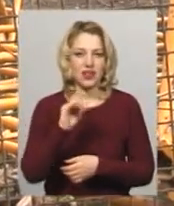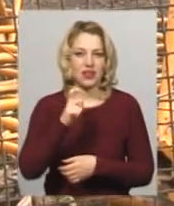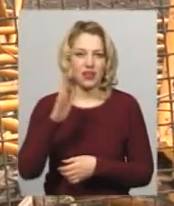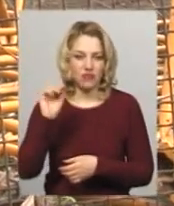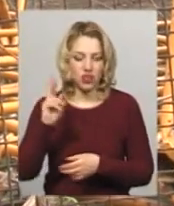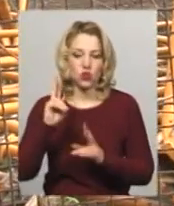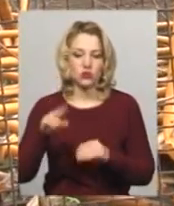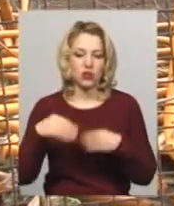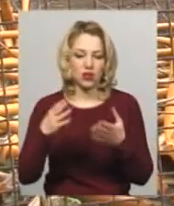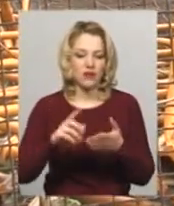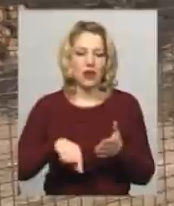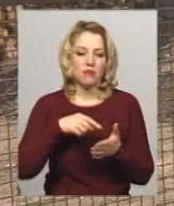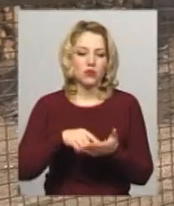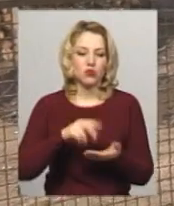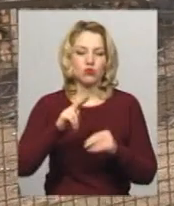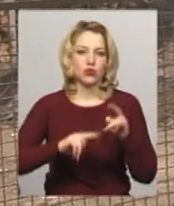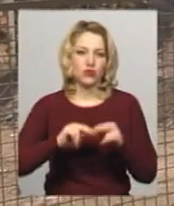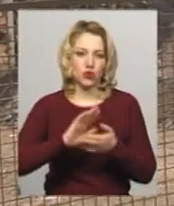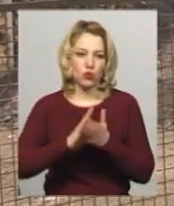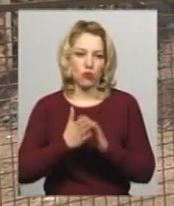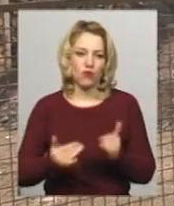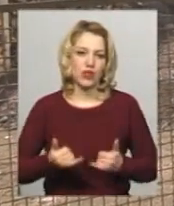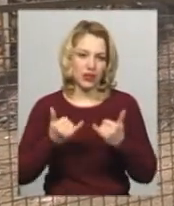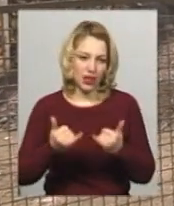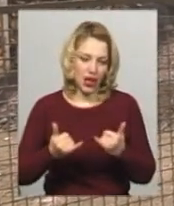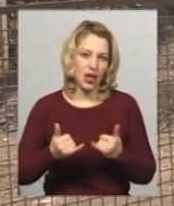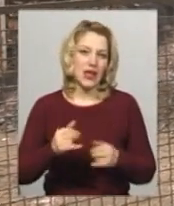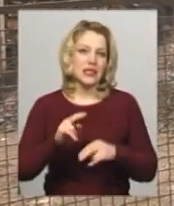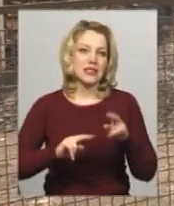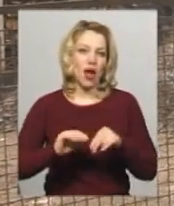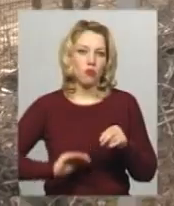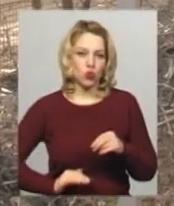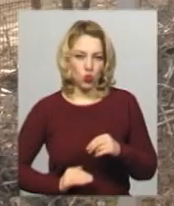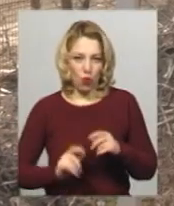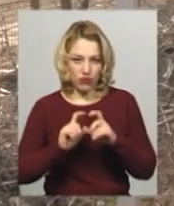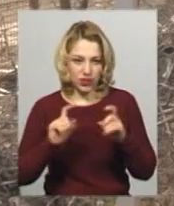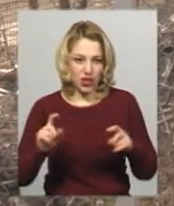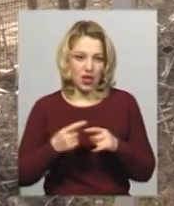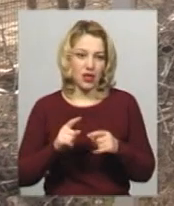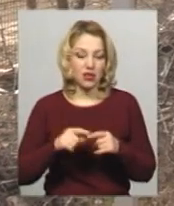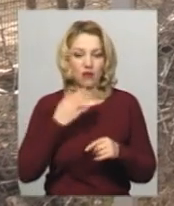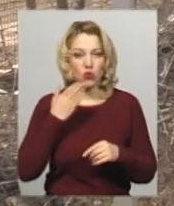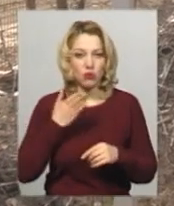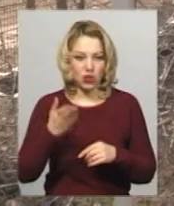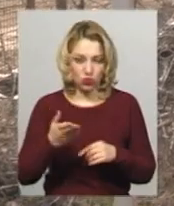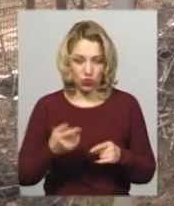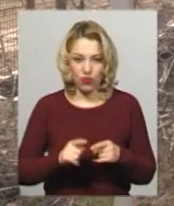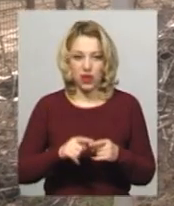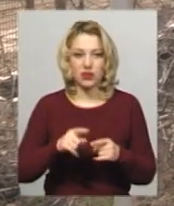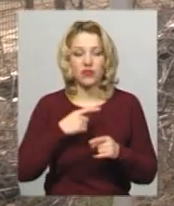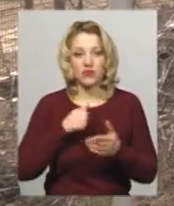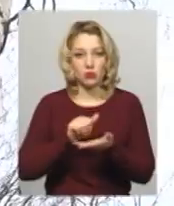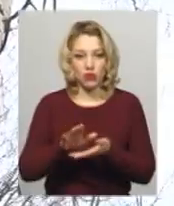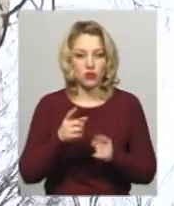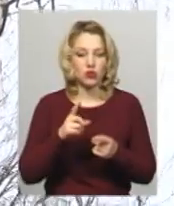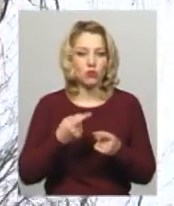хто надав містобудівні умови для забудовників. Коментувати ситуацію чиновник відмовився. Аргументував тим, що справа розпочалась до того, як він очолив профільний